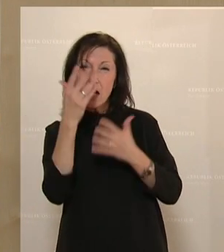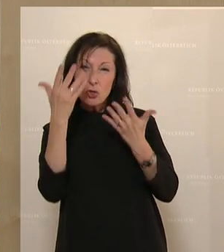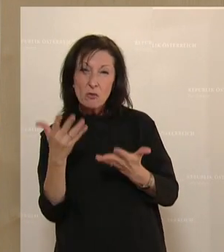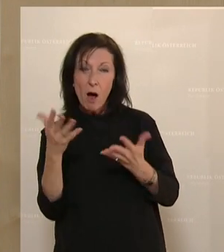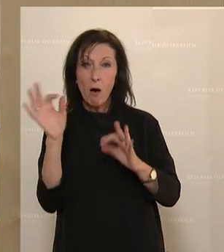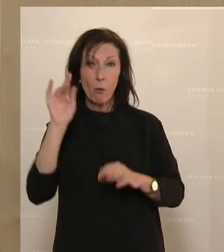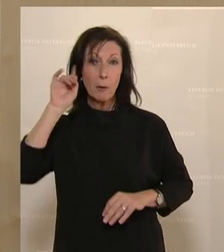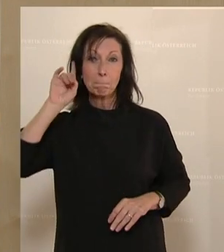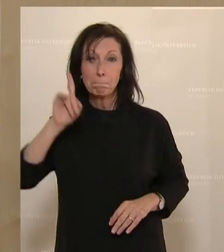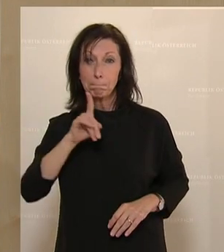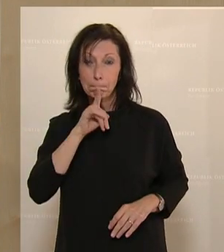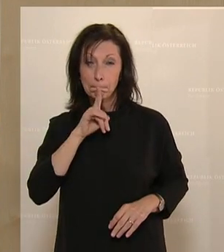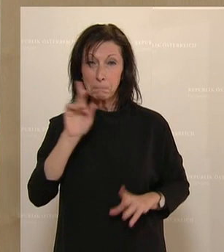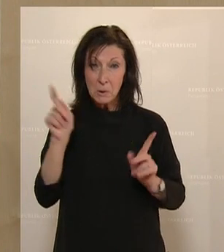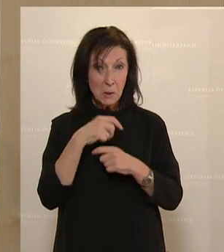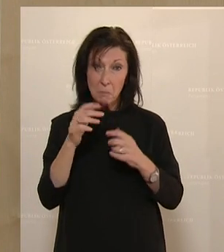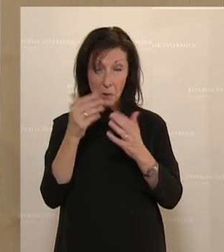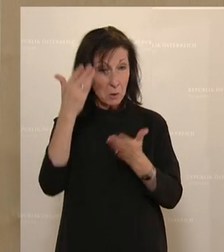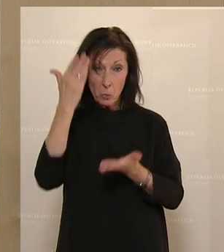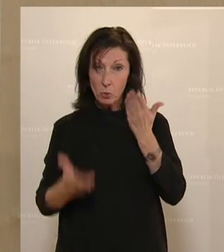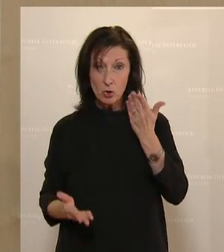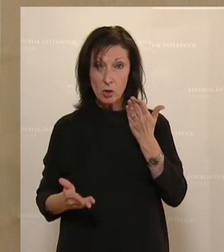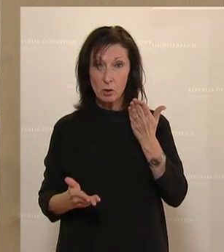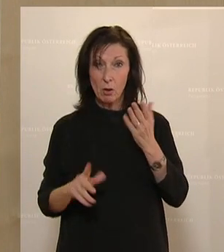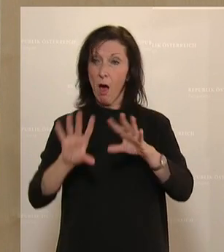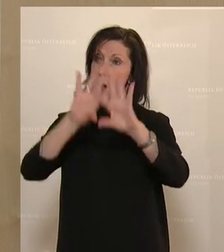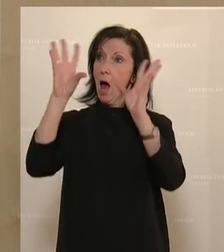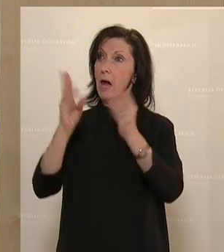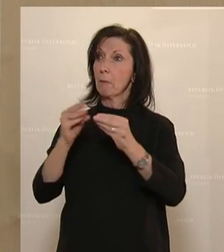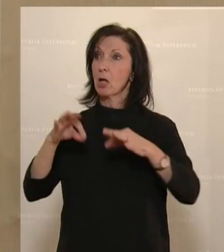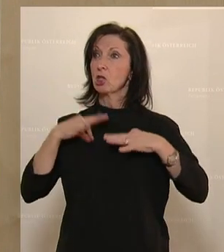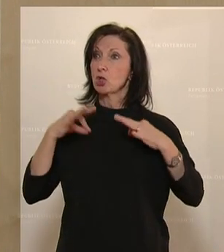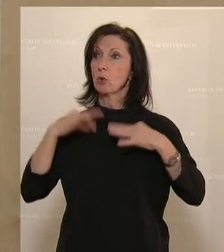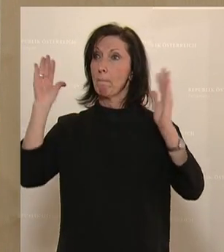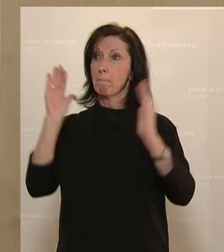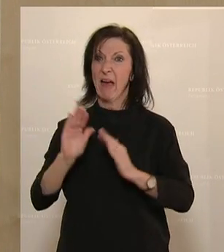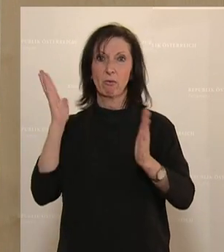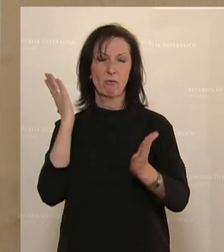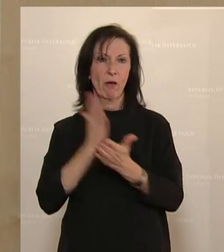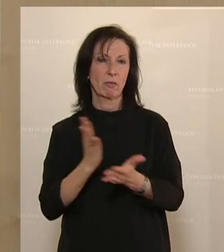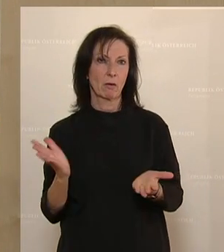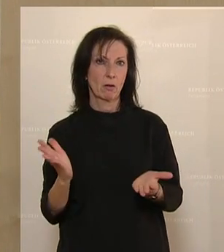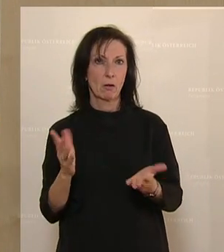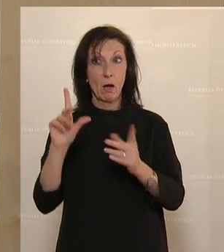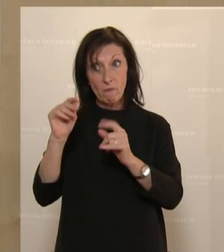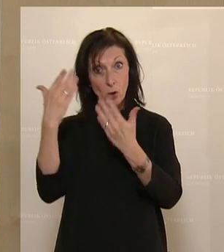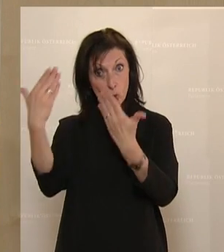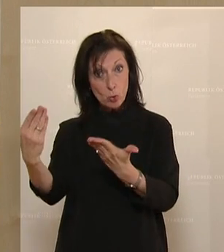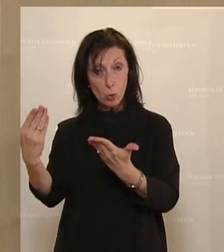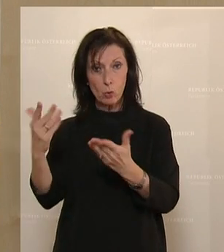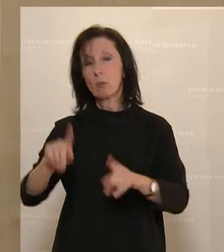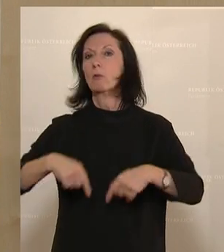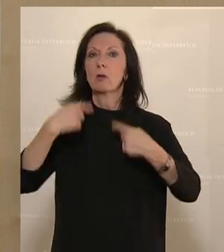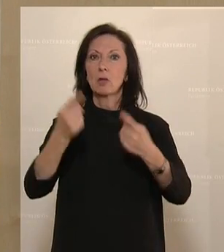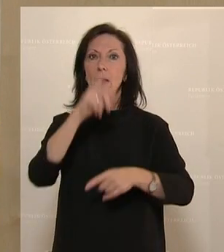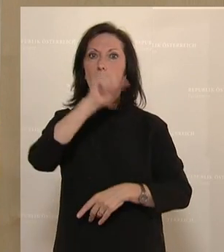hat oder gehörlos ist. Diese Pauschalierung von Menschen mit gesundheitlichen Beeinträchtigungen würde dazu führen, dass vor allem